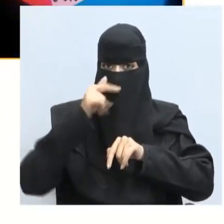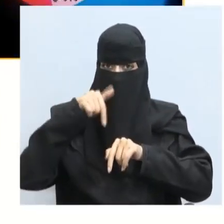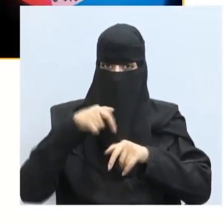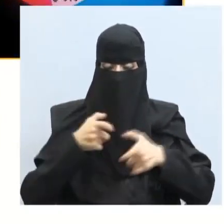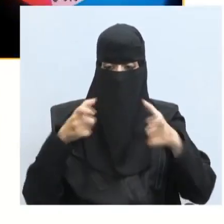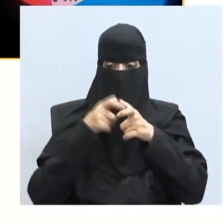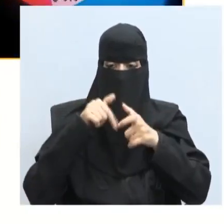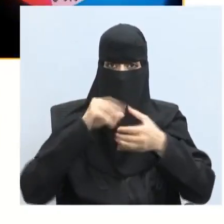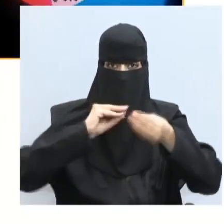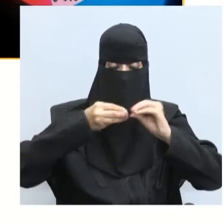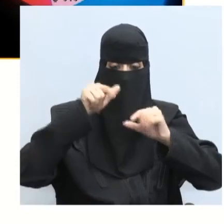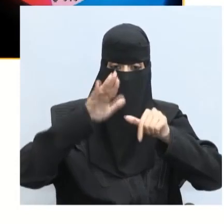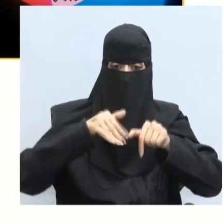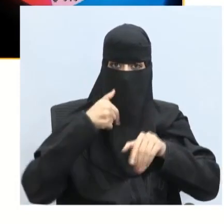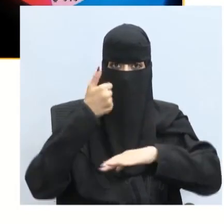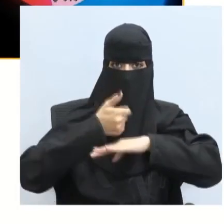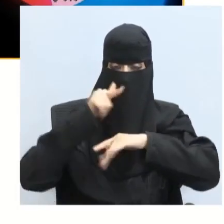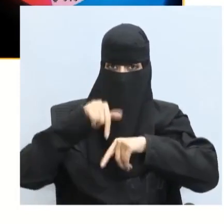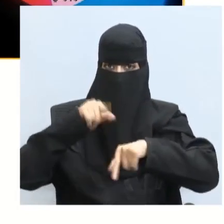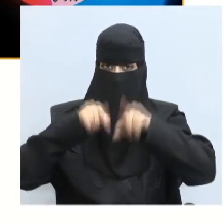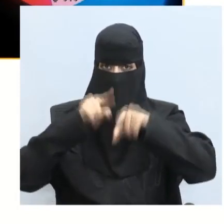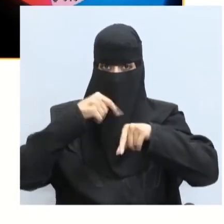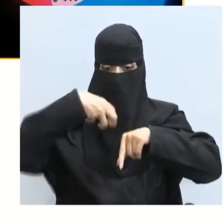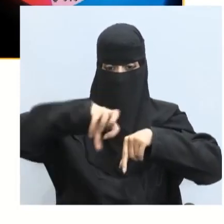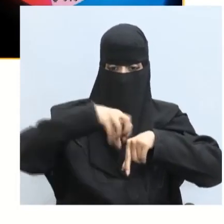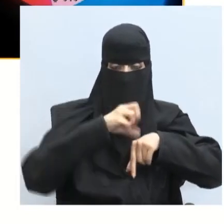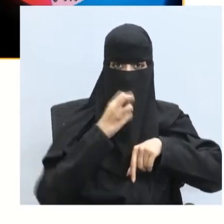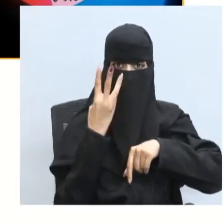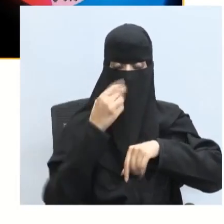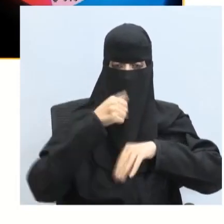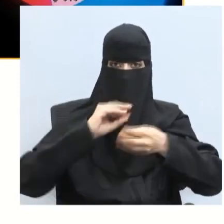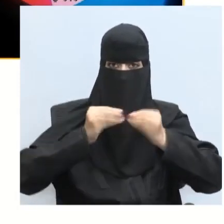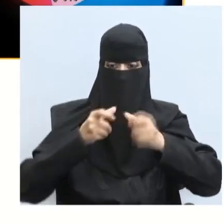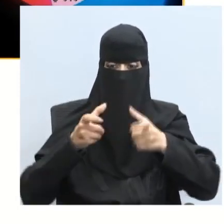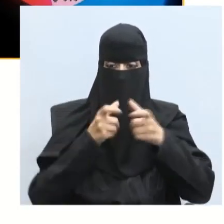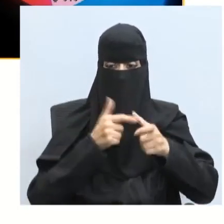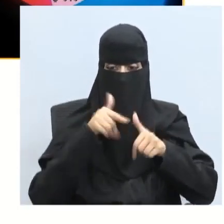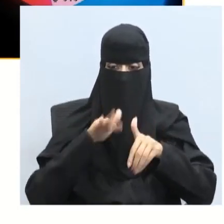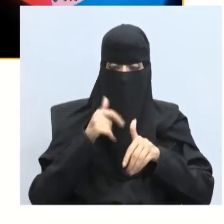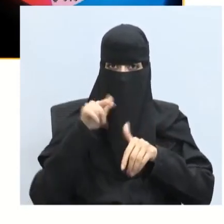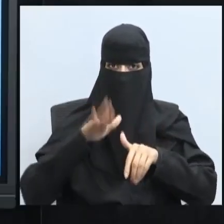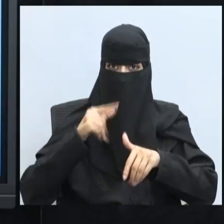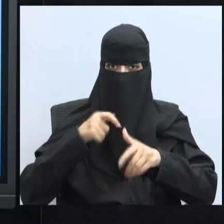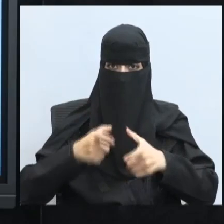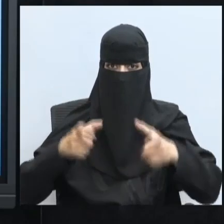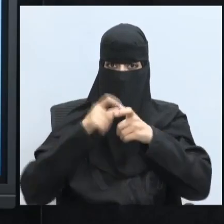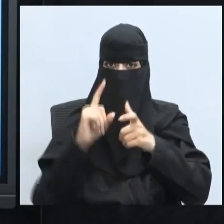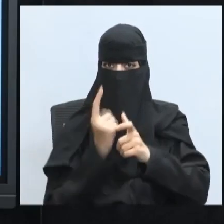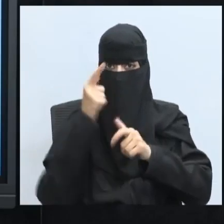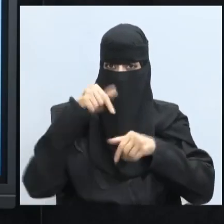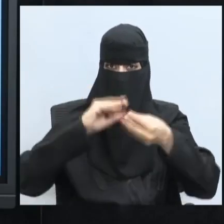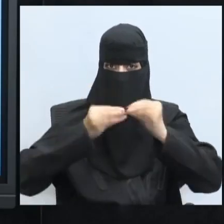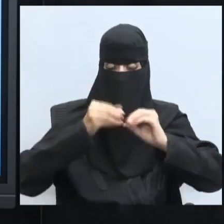مجموعة الألوان بالدراسة وميزنا وصنفنا الألوان إلى ثلاث مجموعات لدينا المجموعة الأولى